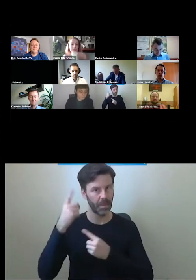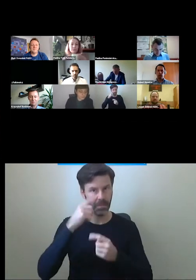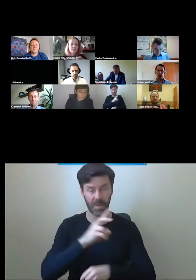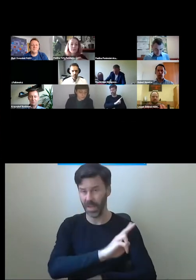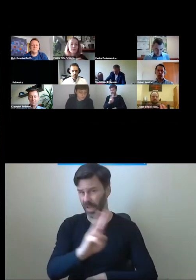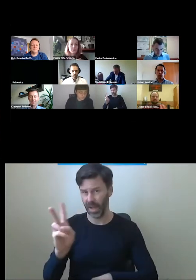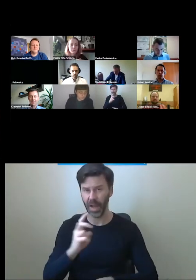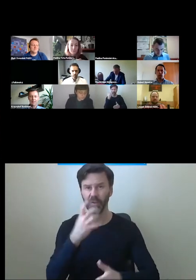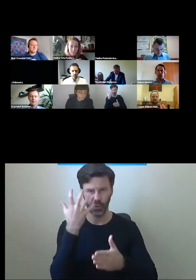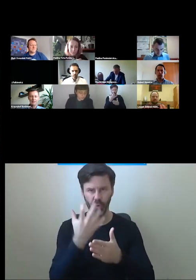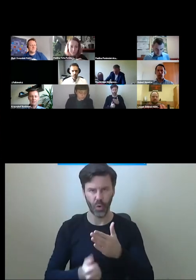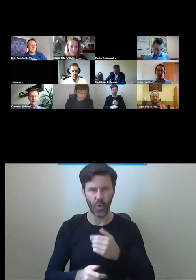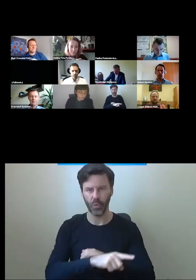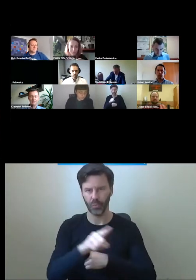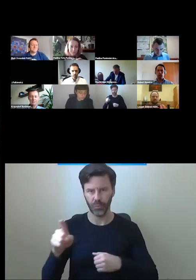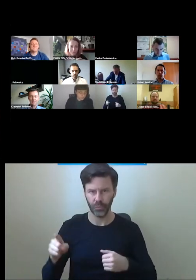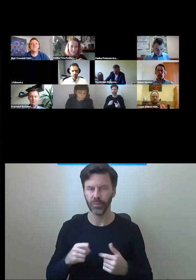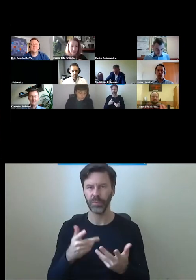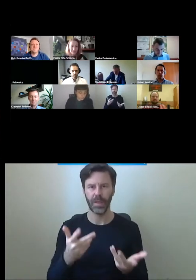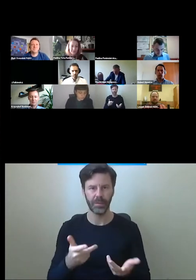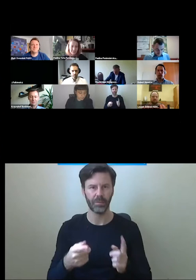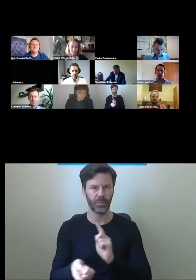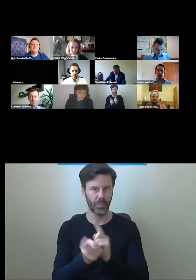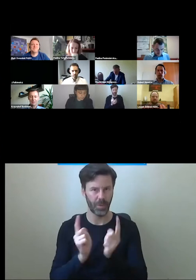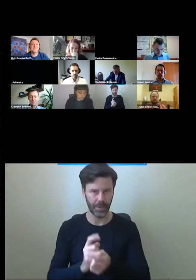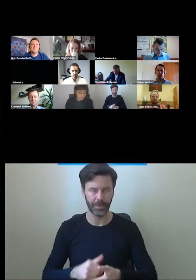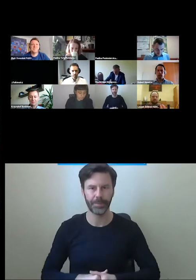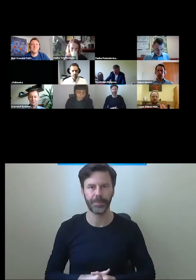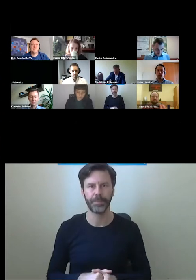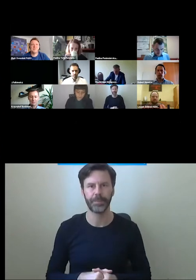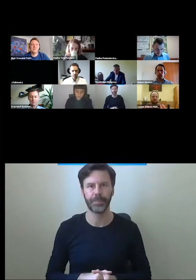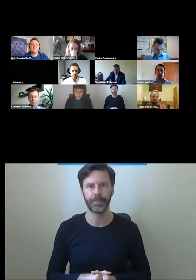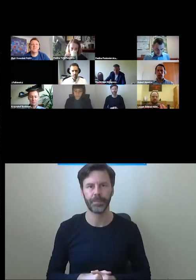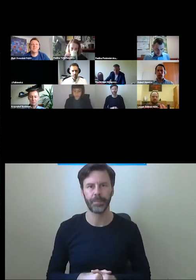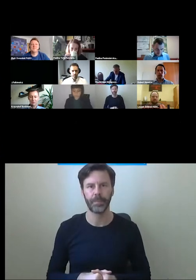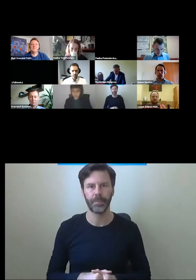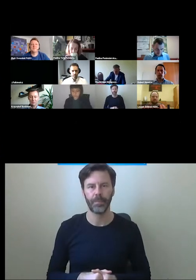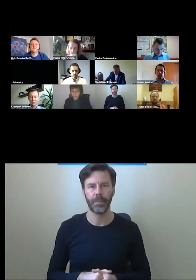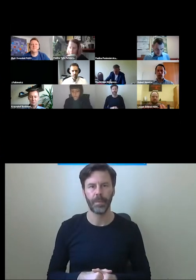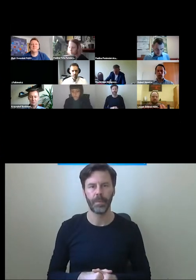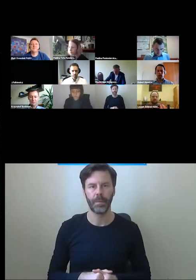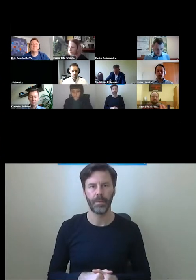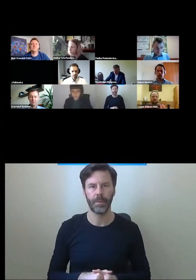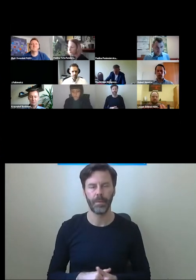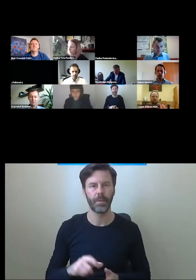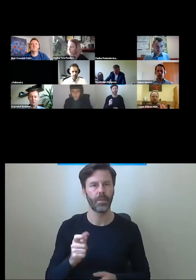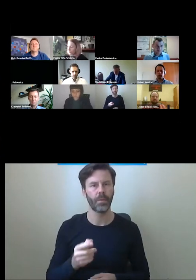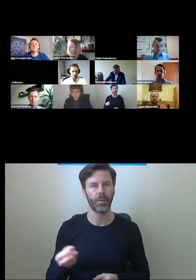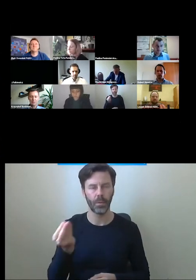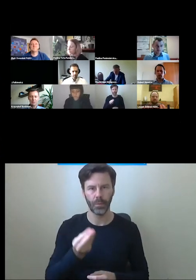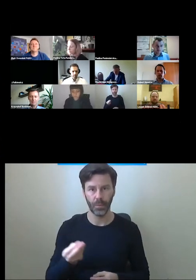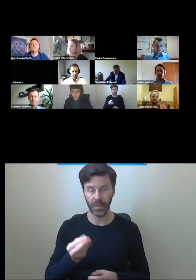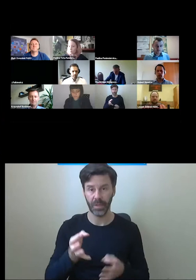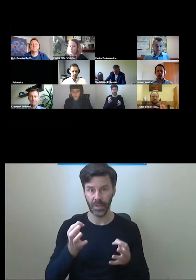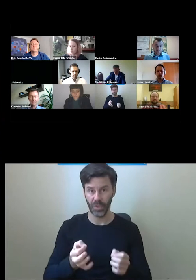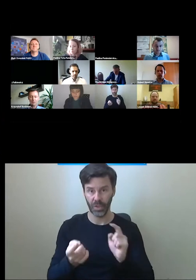coś dla siebie z niego wynieść. Co więcej, to już tak poza dzisiejszym